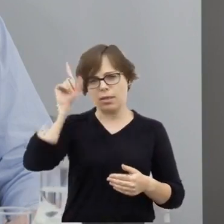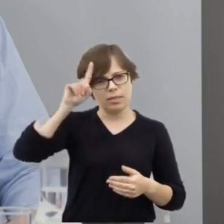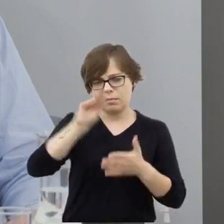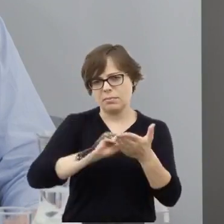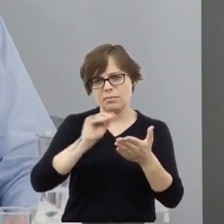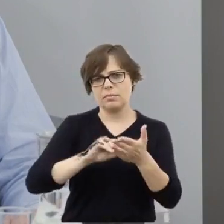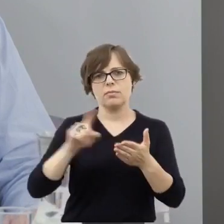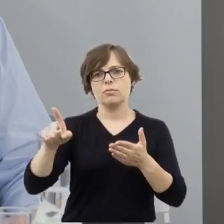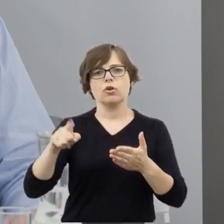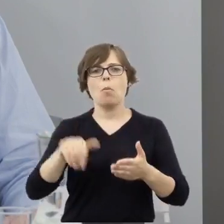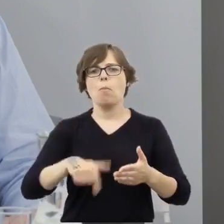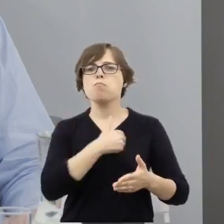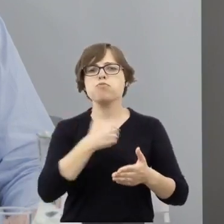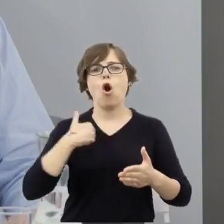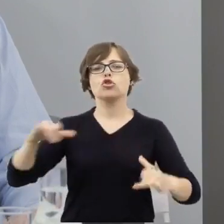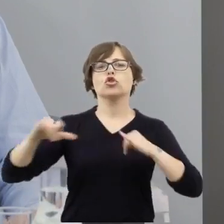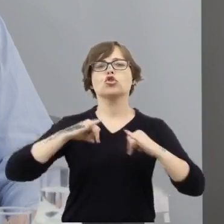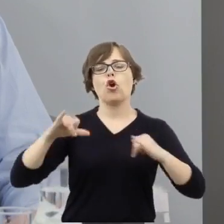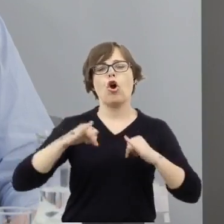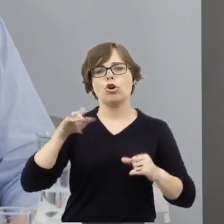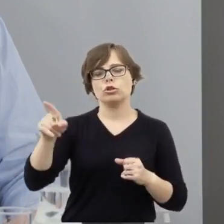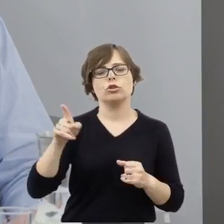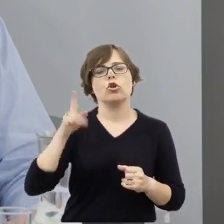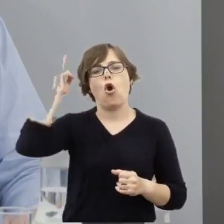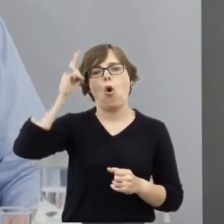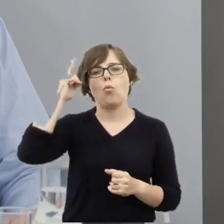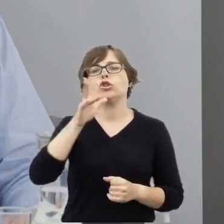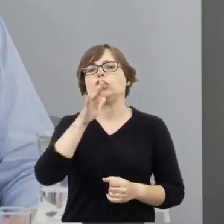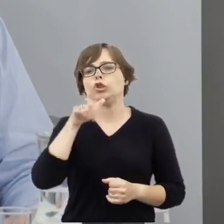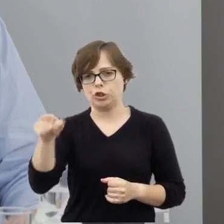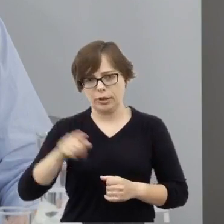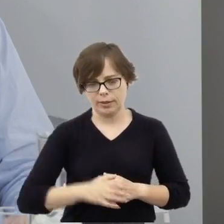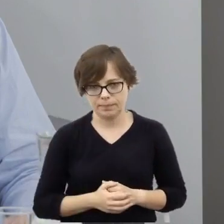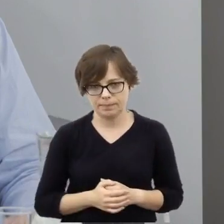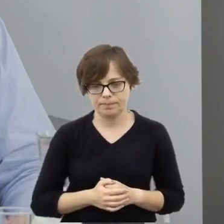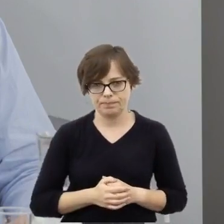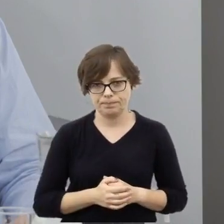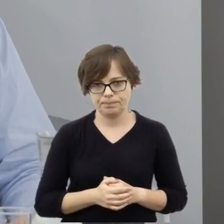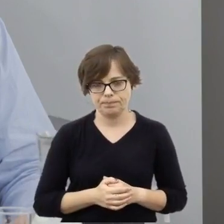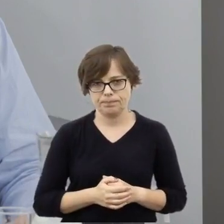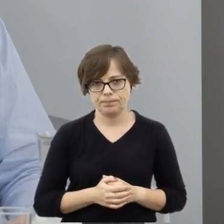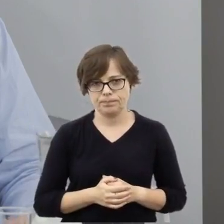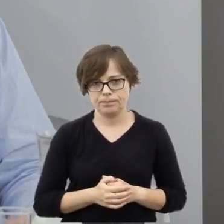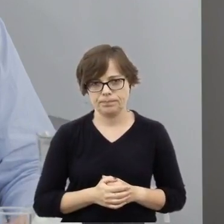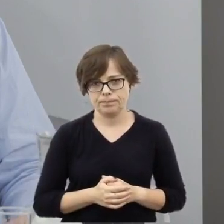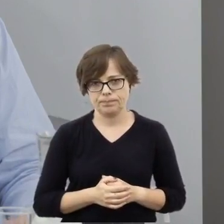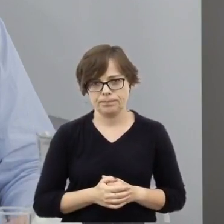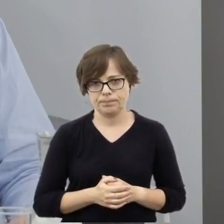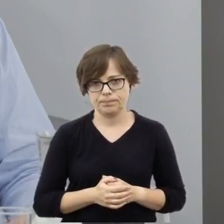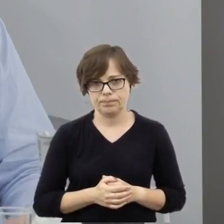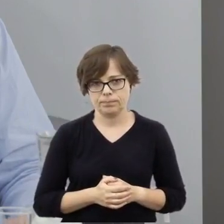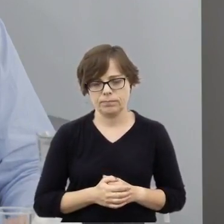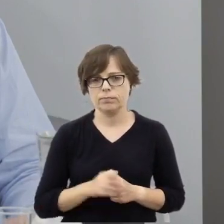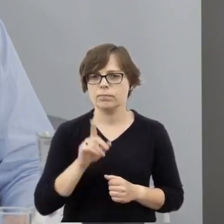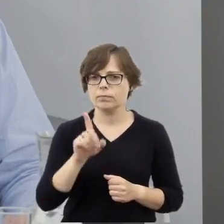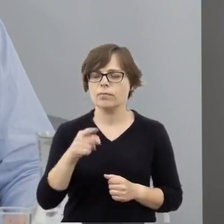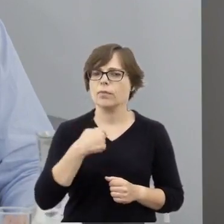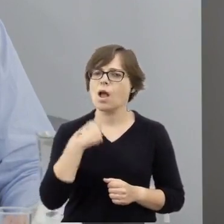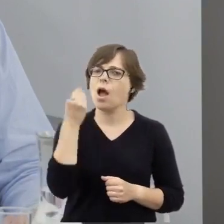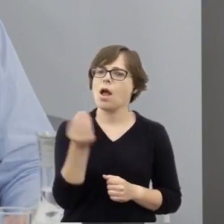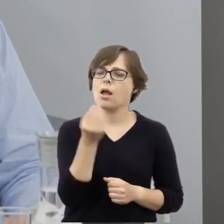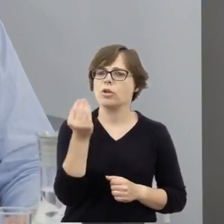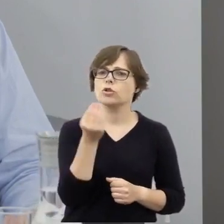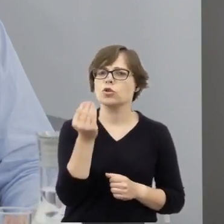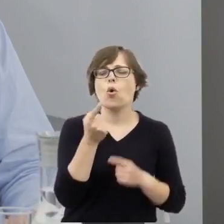żydowskich komunistów. I może skończę na jeszcze krótkim